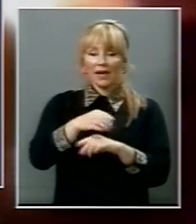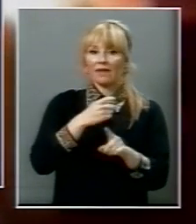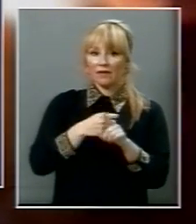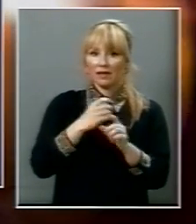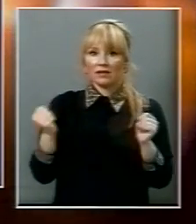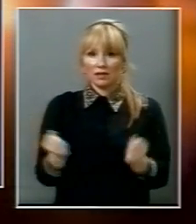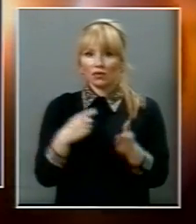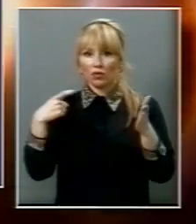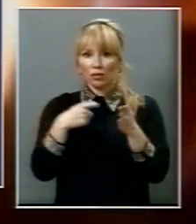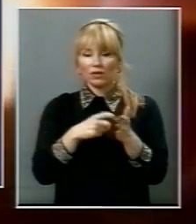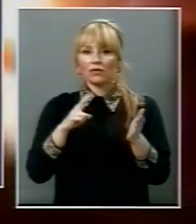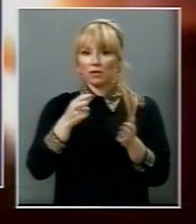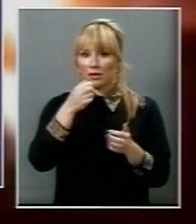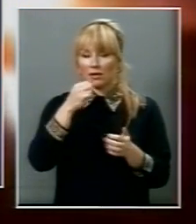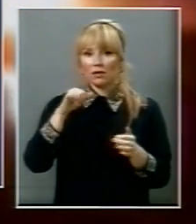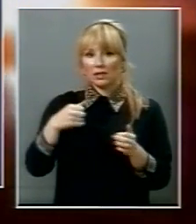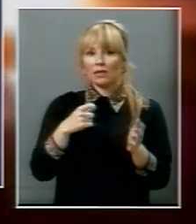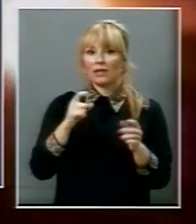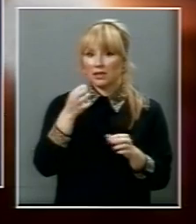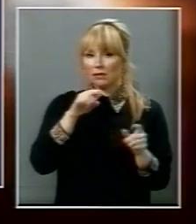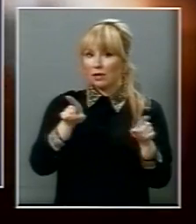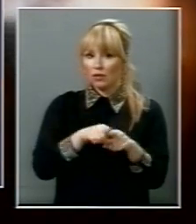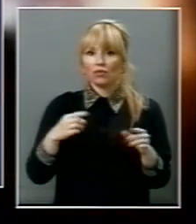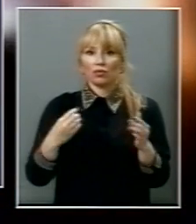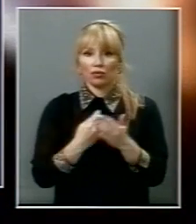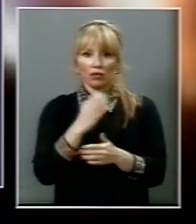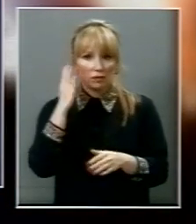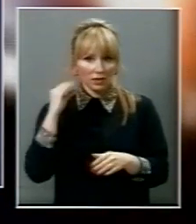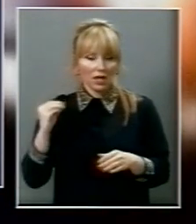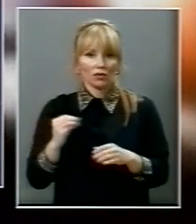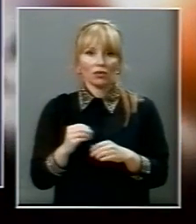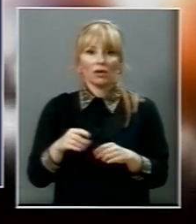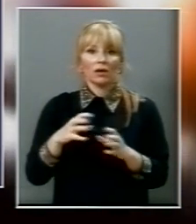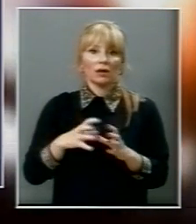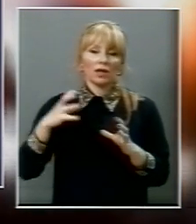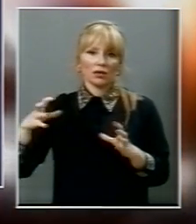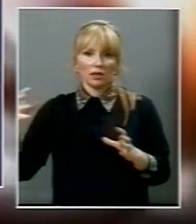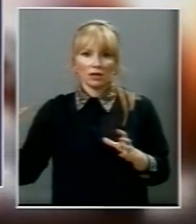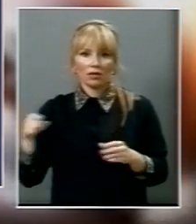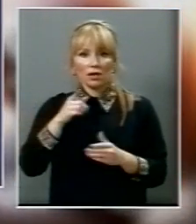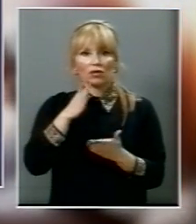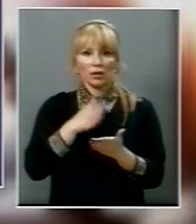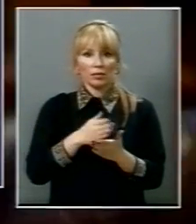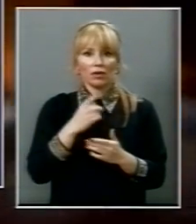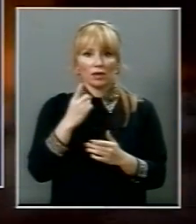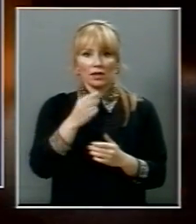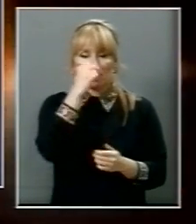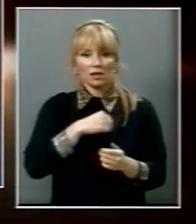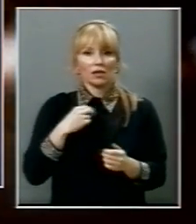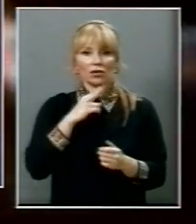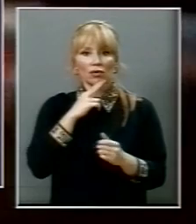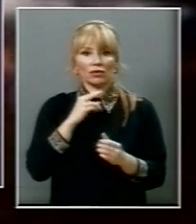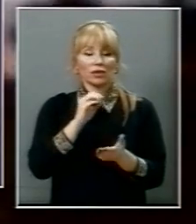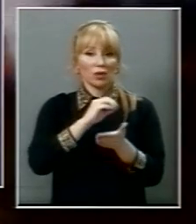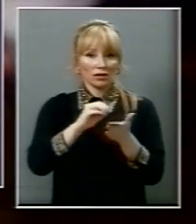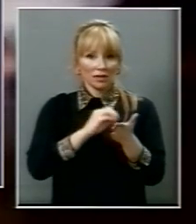teškog ubistva Jasmine Cimbal. Isto u Novom Sadu i tako dalje, i tako dalje. To je bilo jedna nedelja u kojoj